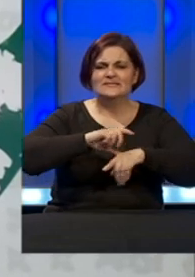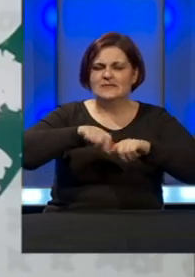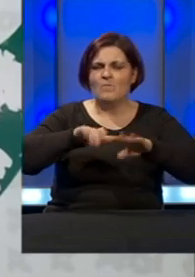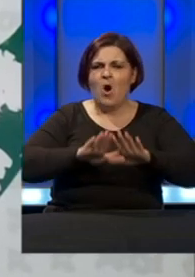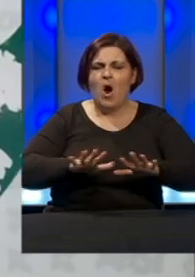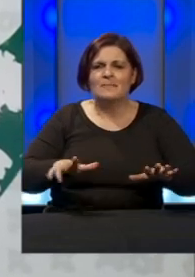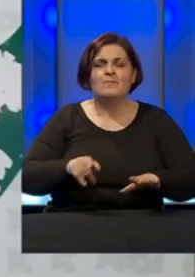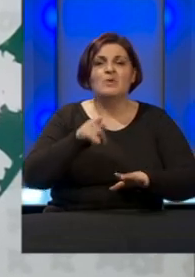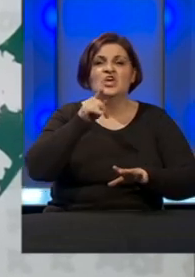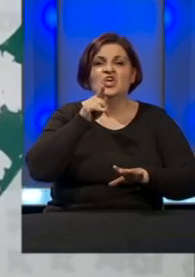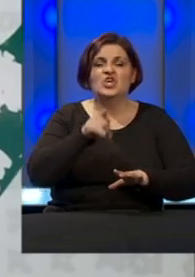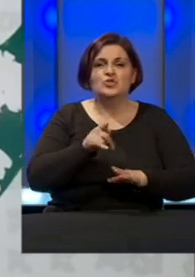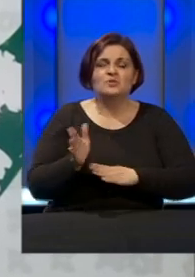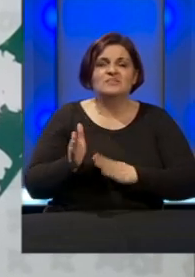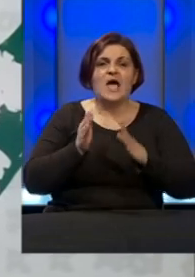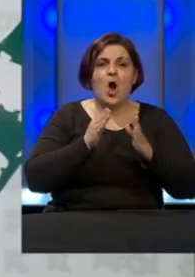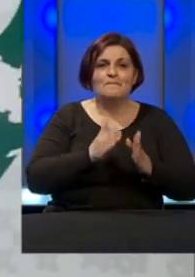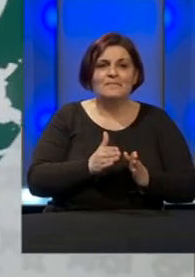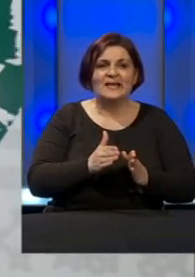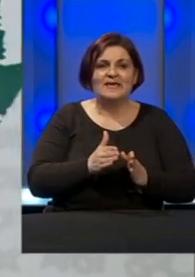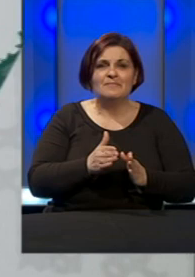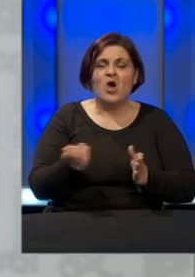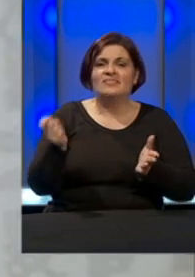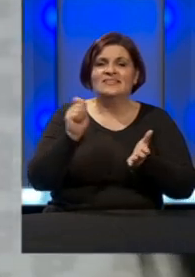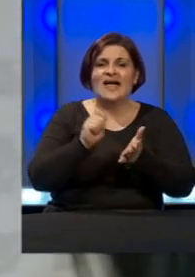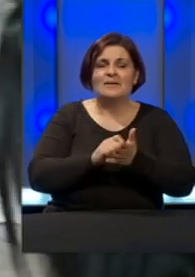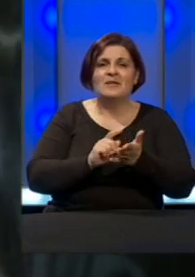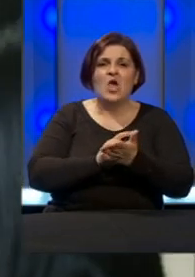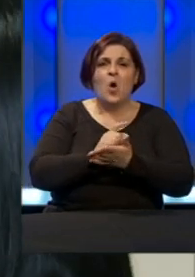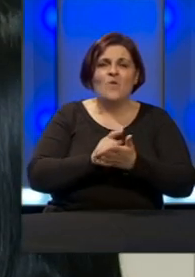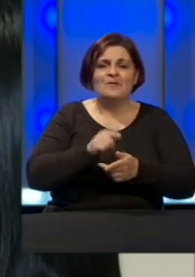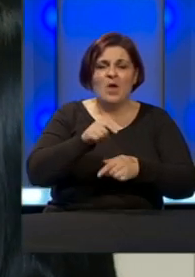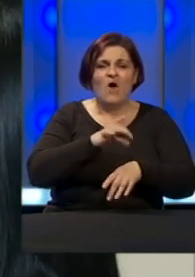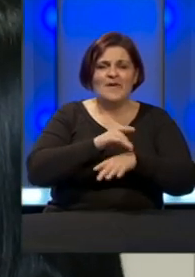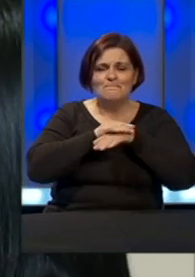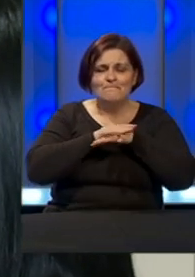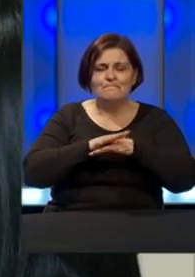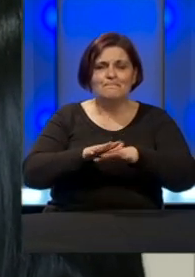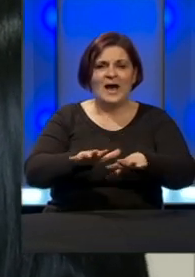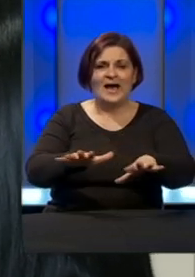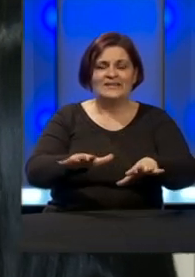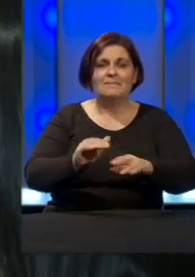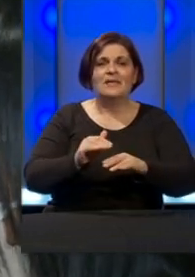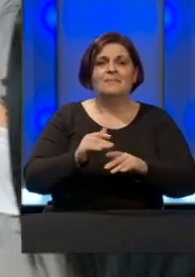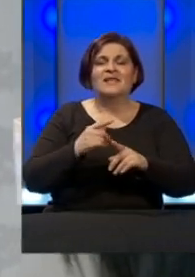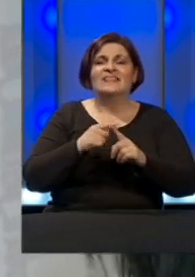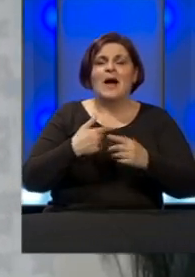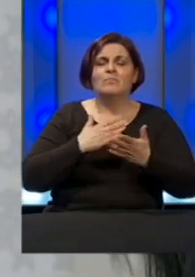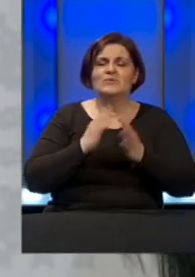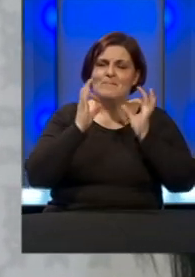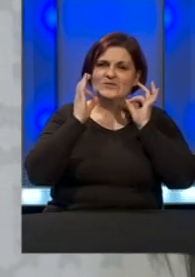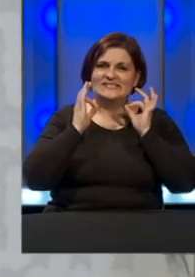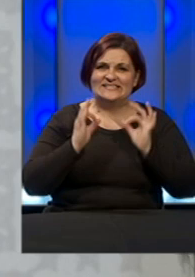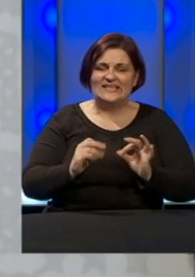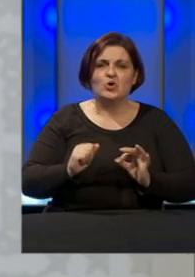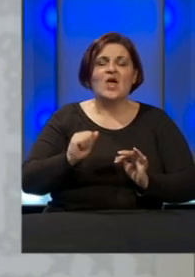i to smo se opredijelili da nabavimo u vrijeme ove pandemije, naprosto da budemo sigurni